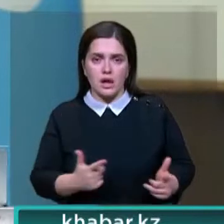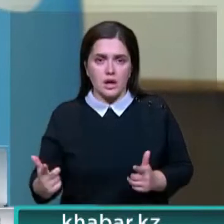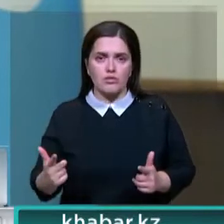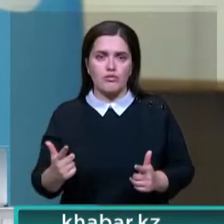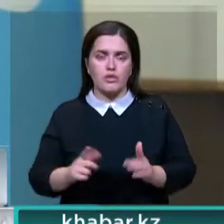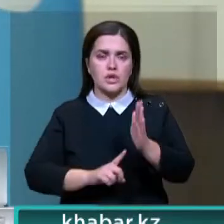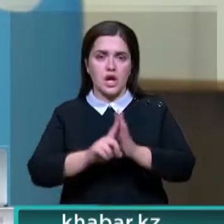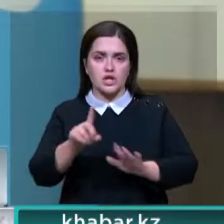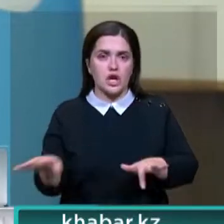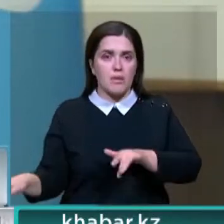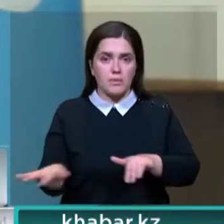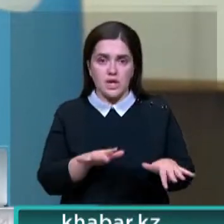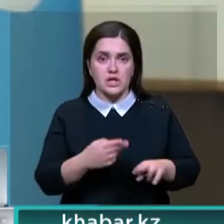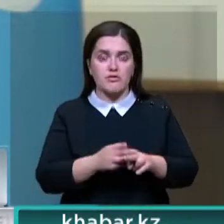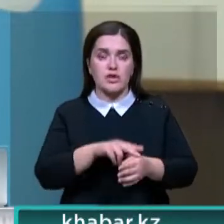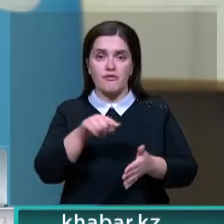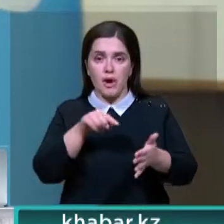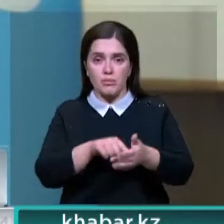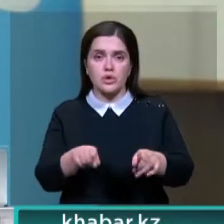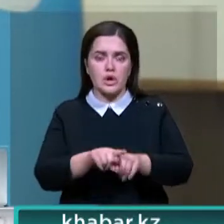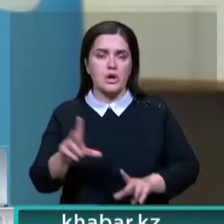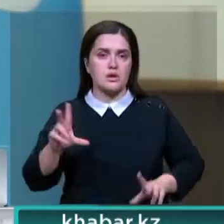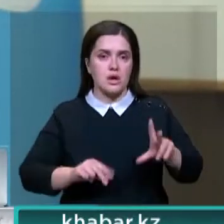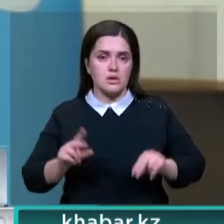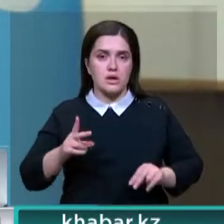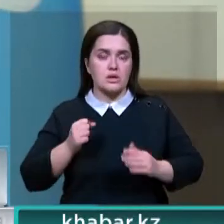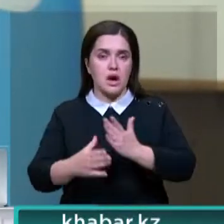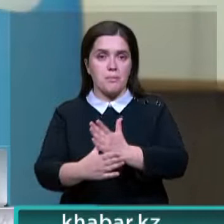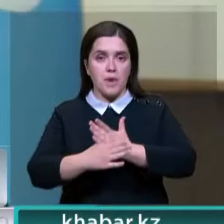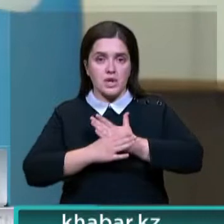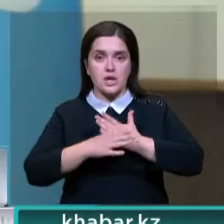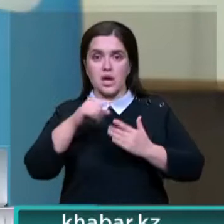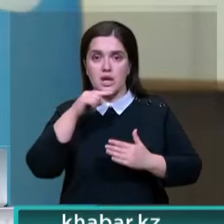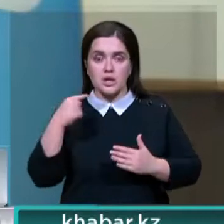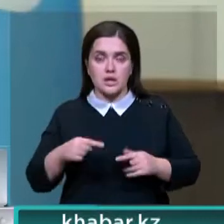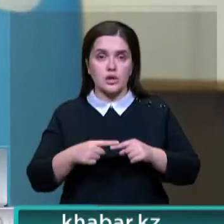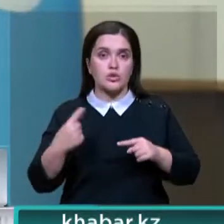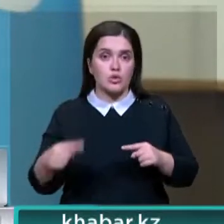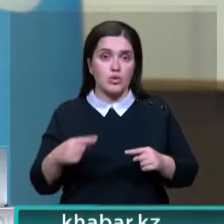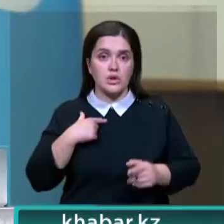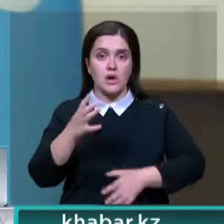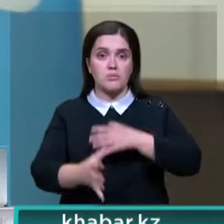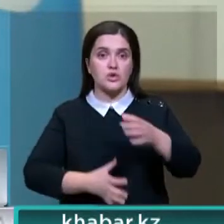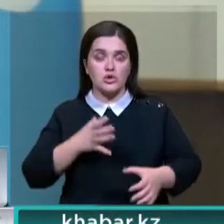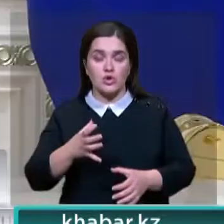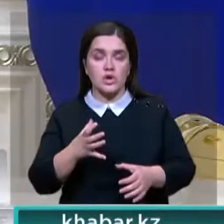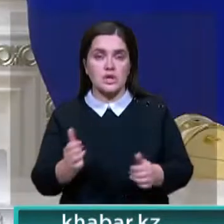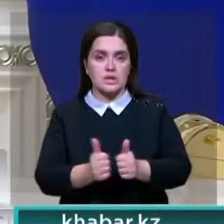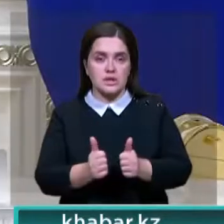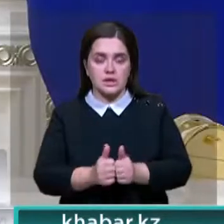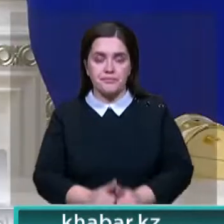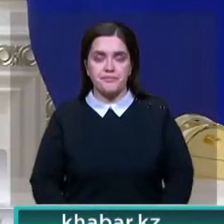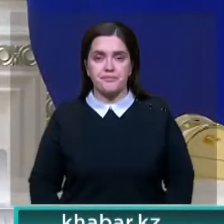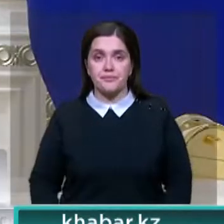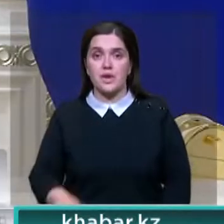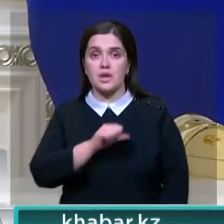этот процесс и в этом вопросе также надеемся на поддержку России и других наших международных партнеров. К